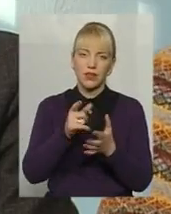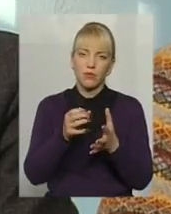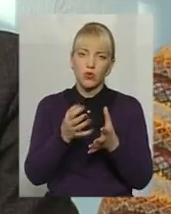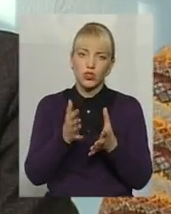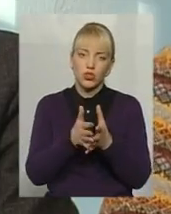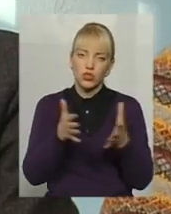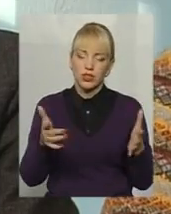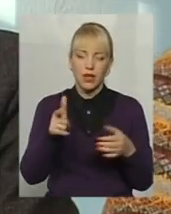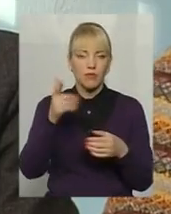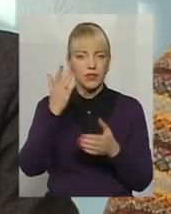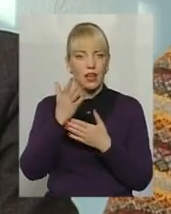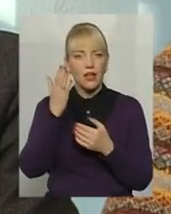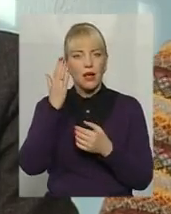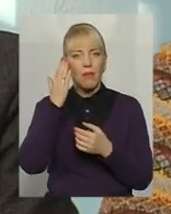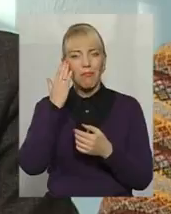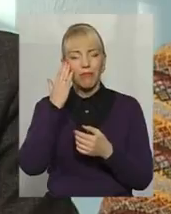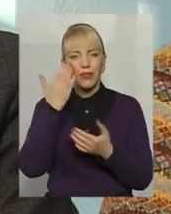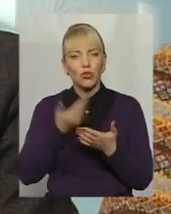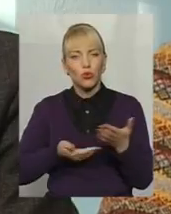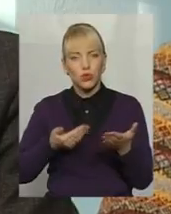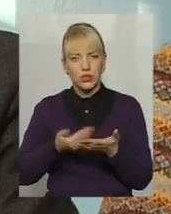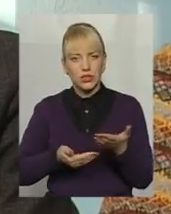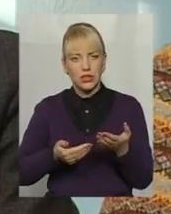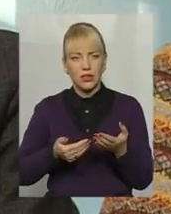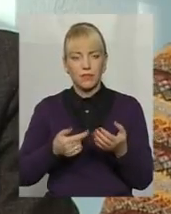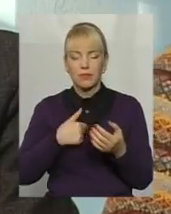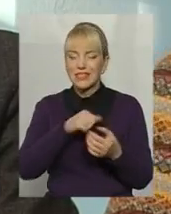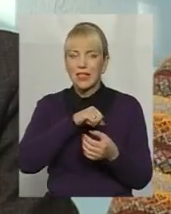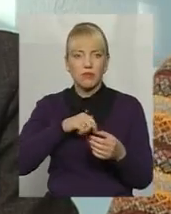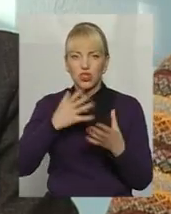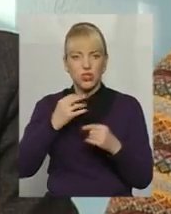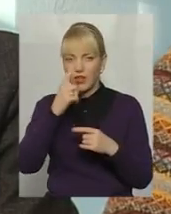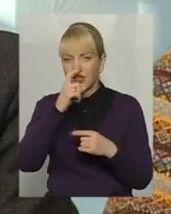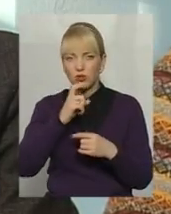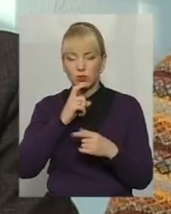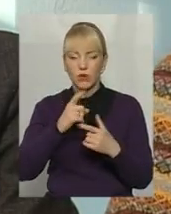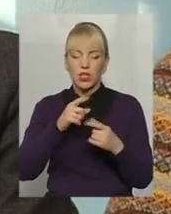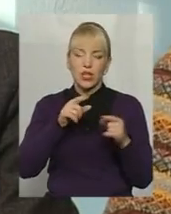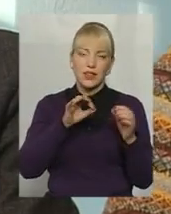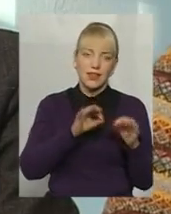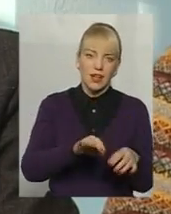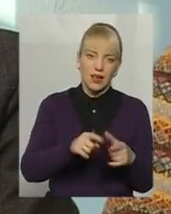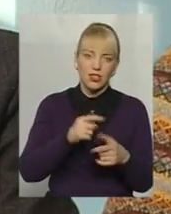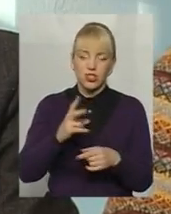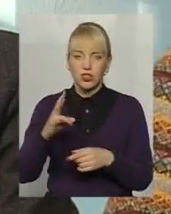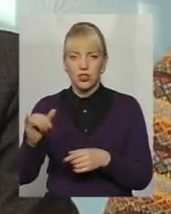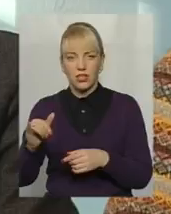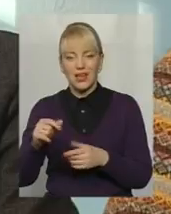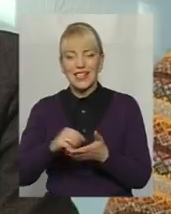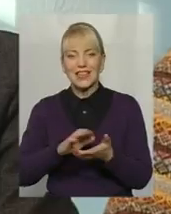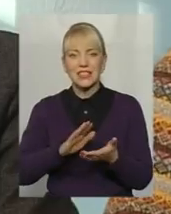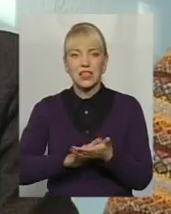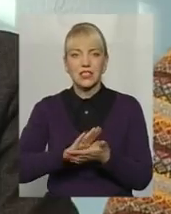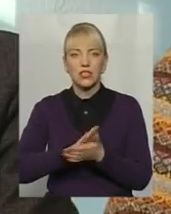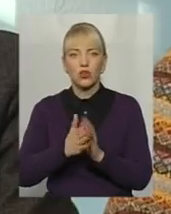підозра, але ще остаточно ми її самі не зрозуміли, буде так чи ні, що реєстрація договорів, де буде зазначатися